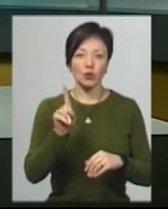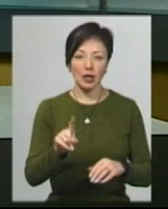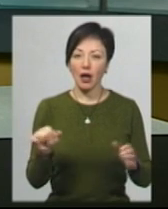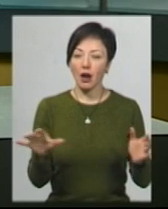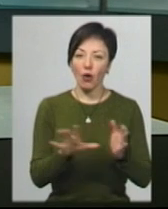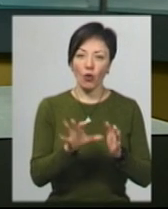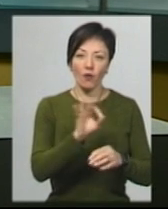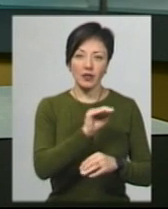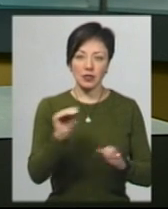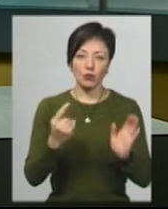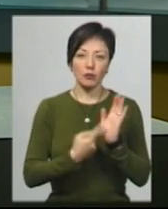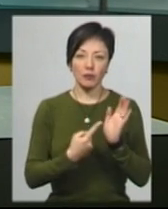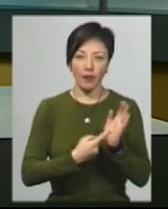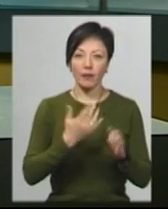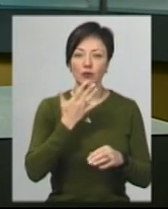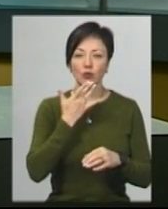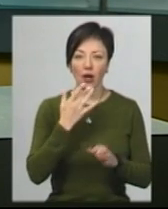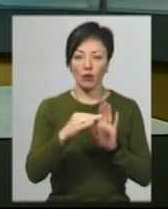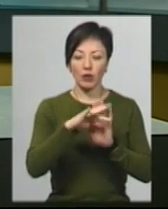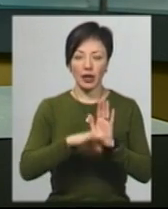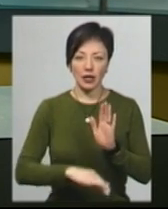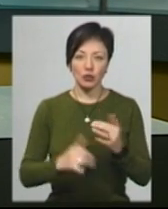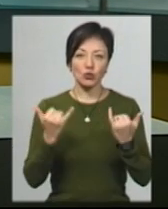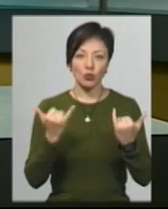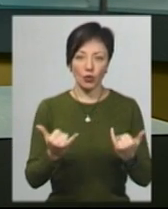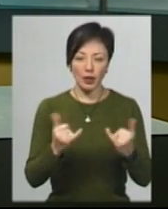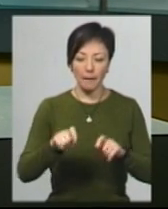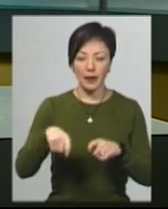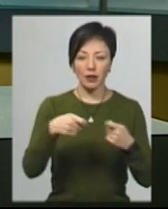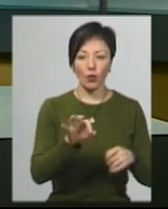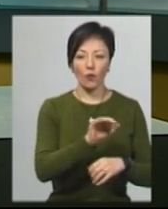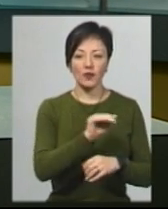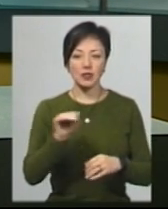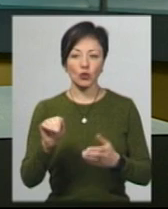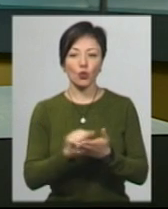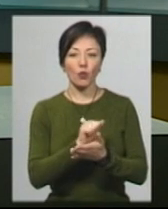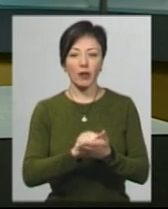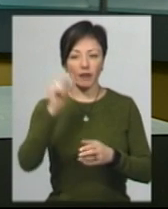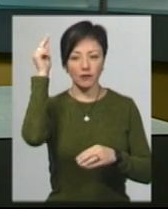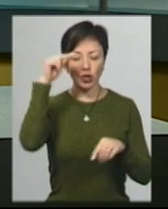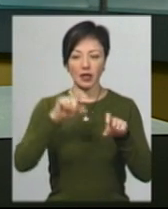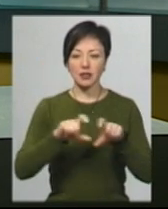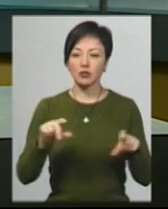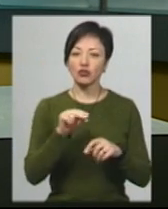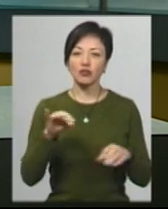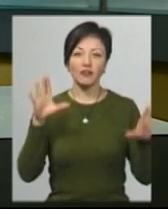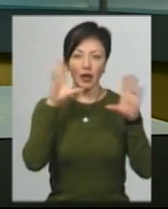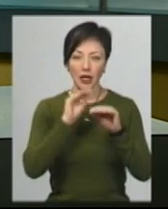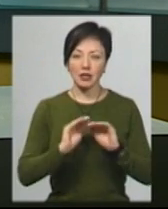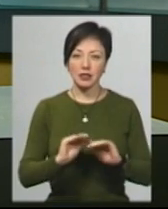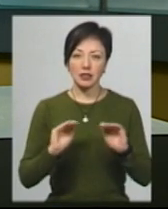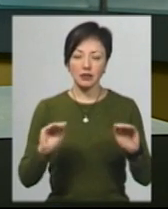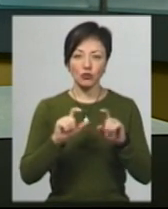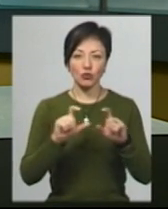Рекорд офіційно підтвердили у Національному реєстрі та сьогодні передали офіційний документ у навчальний заклад. Чи вдається школярам